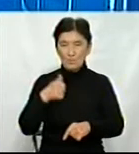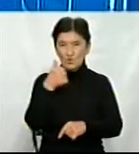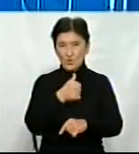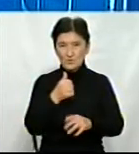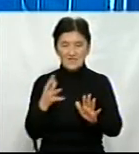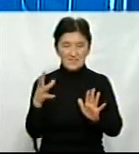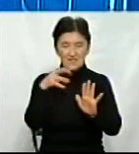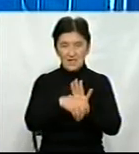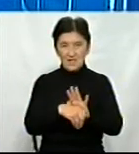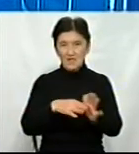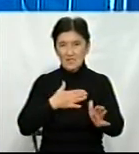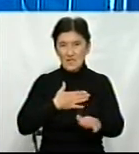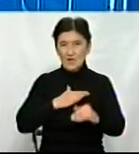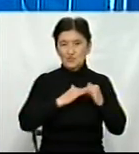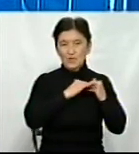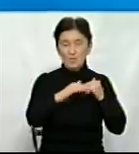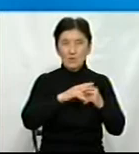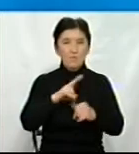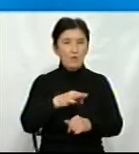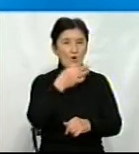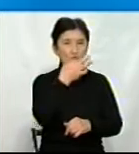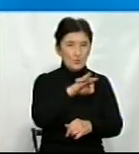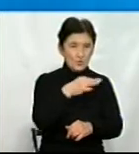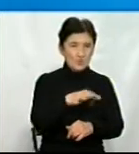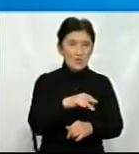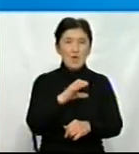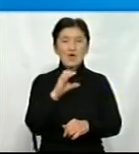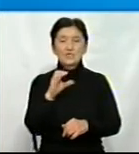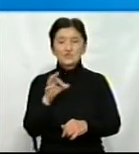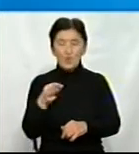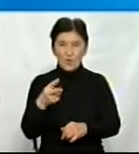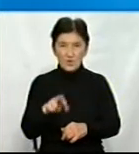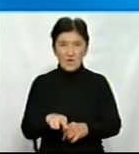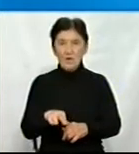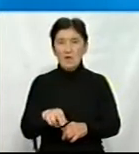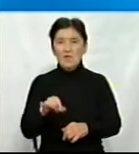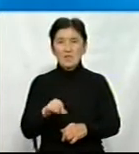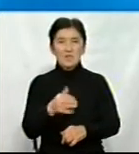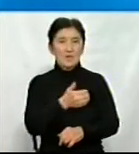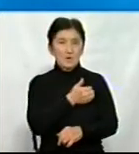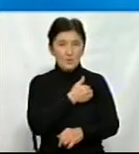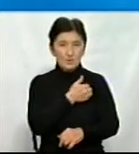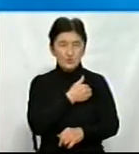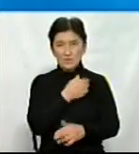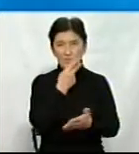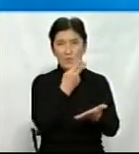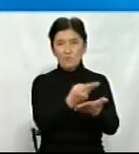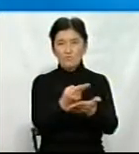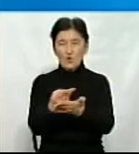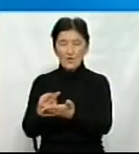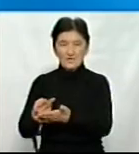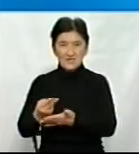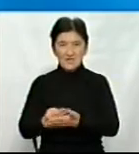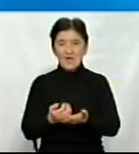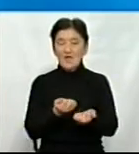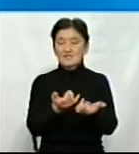наші полігони по соняшнику, по сої і по парах. І хочемо наочно показати вже в полігонах